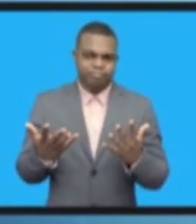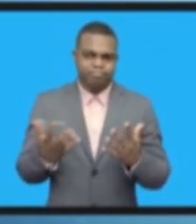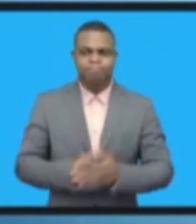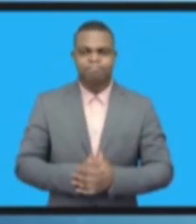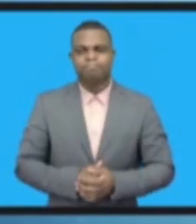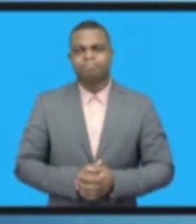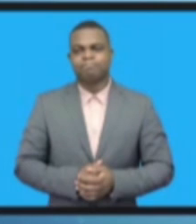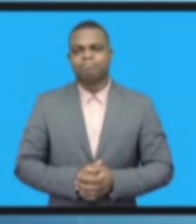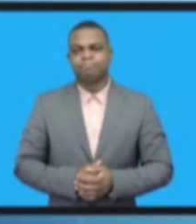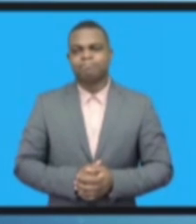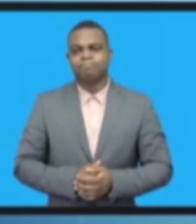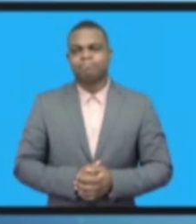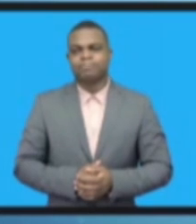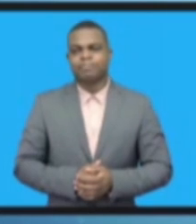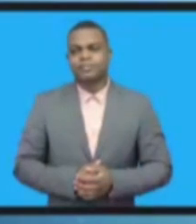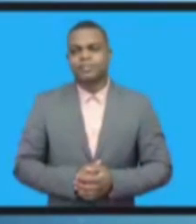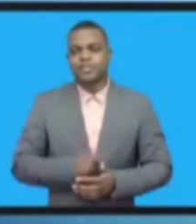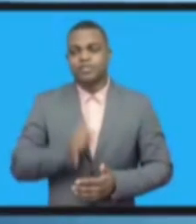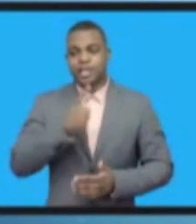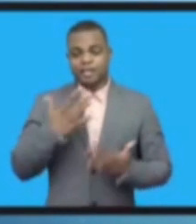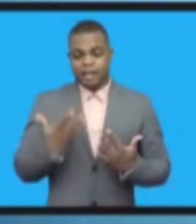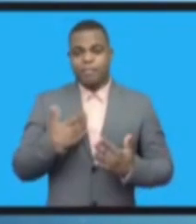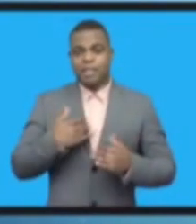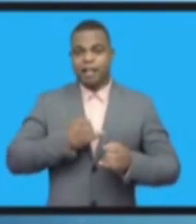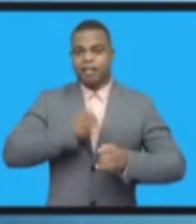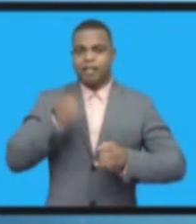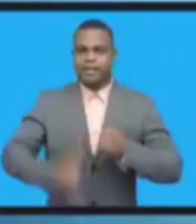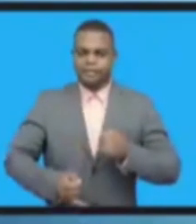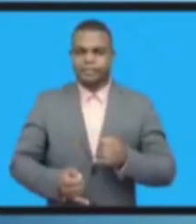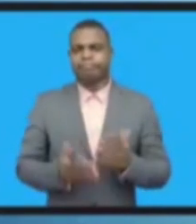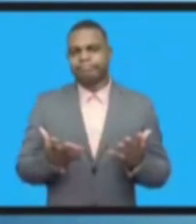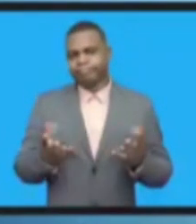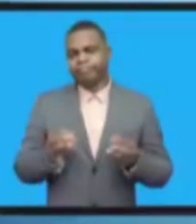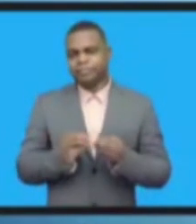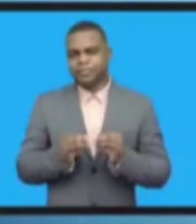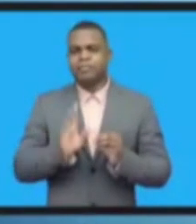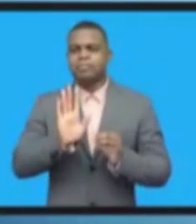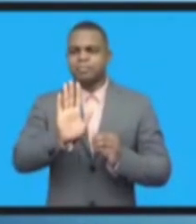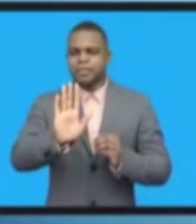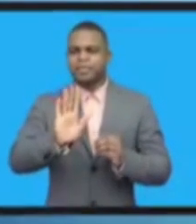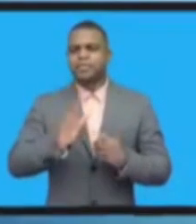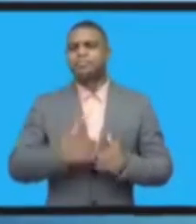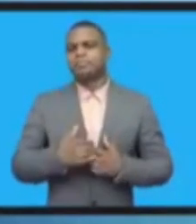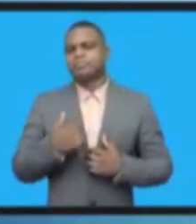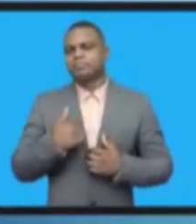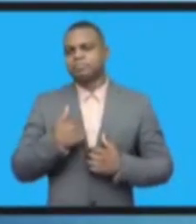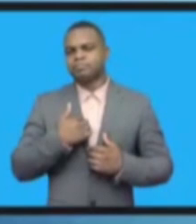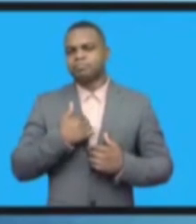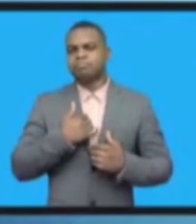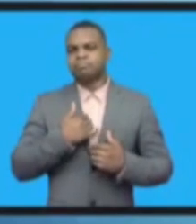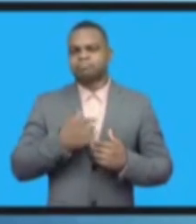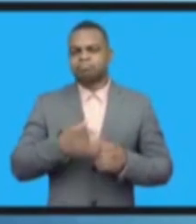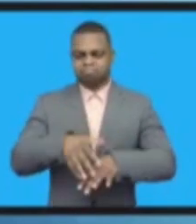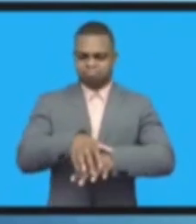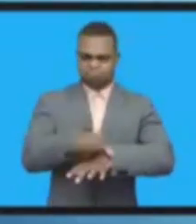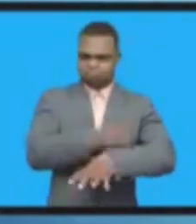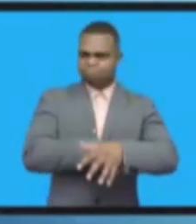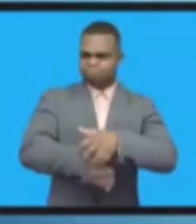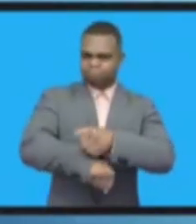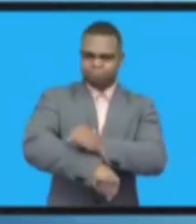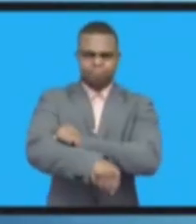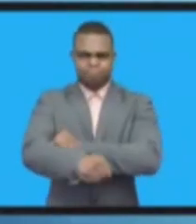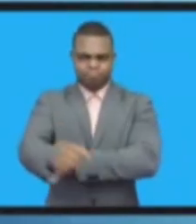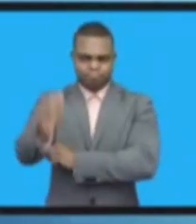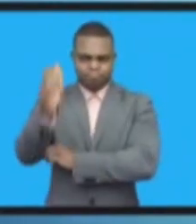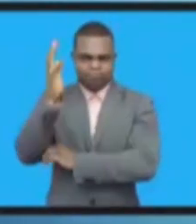Хотя не такой уж я и почетный, но не волнуйтесь. Единственное, что только пиджак сниму